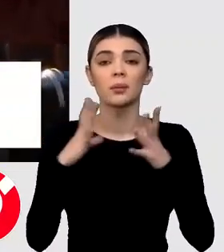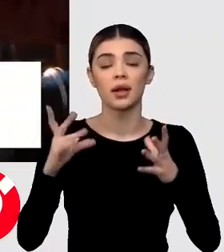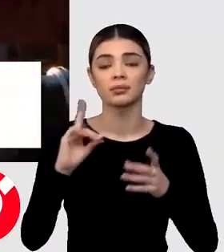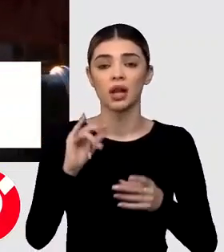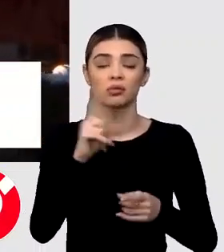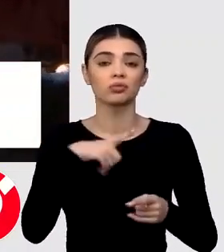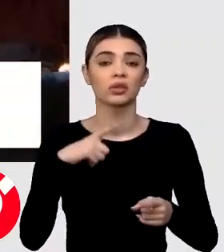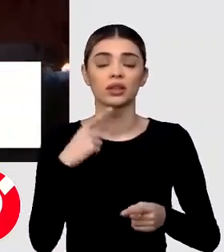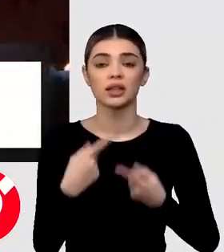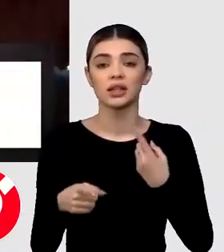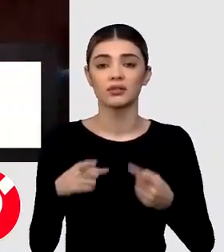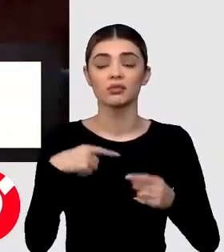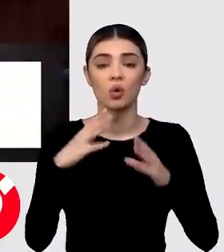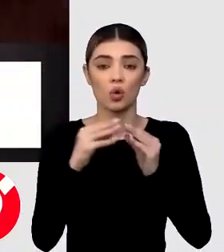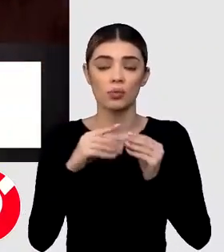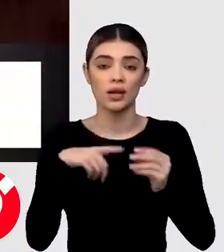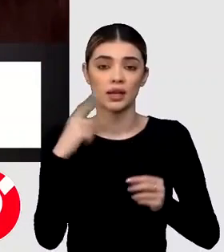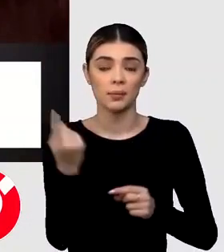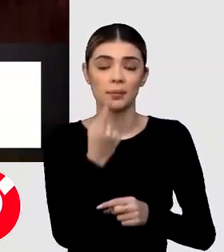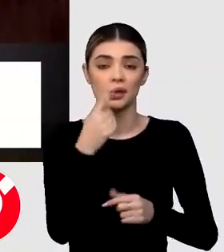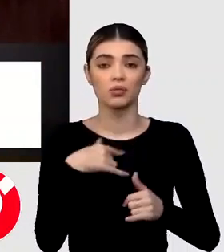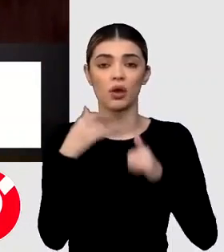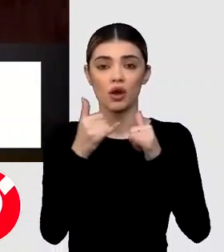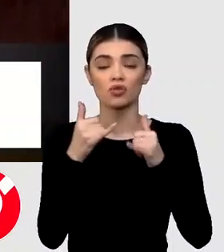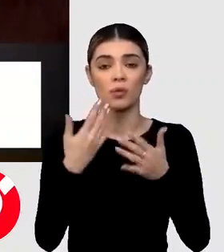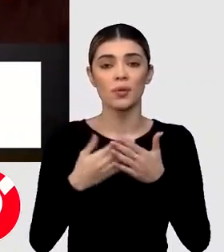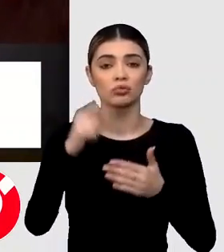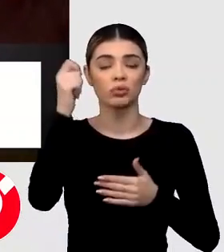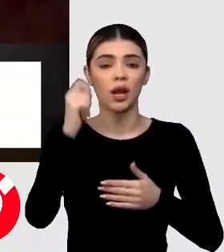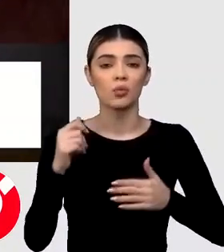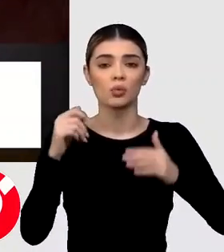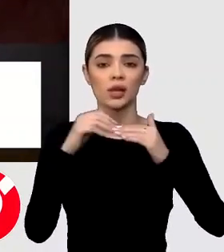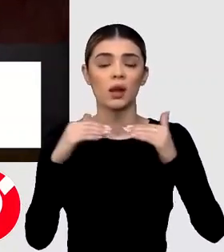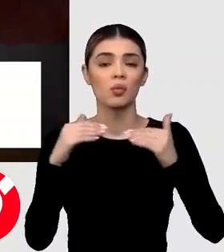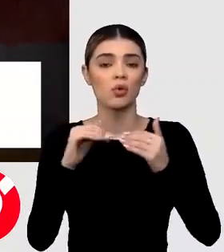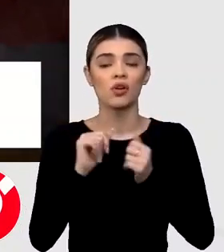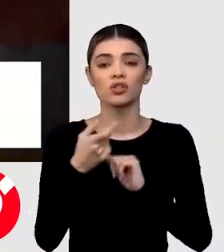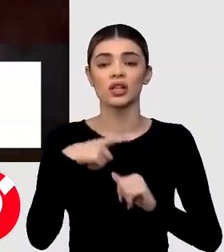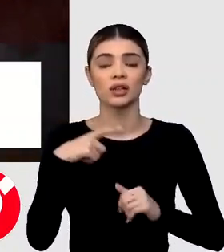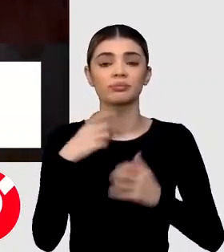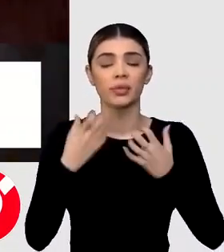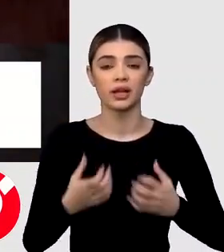alternativă. România îi ajută, inclusiv când era foarte greu.